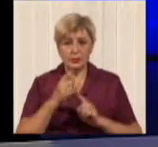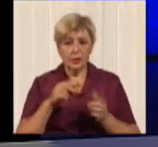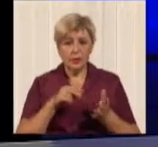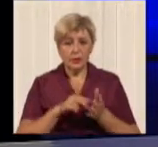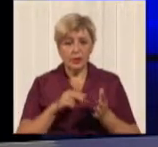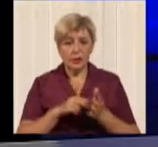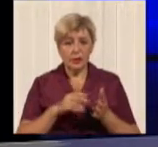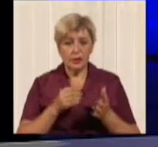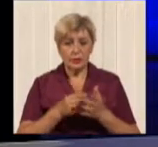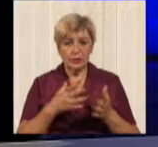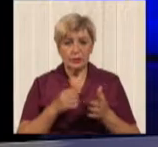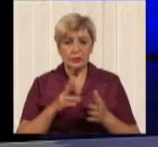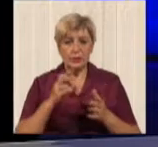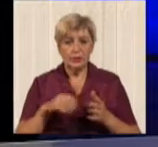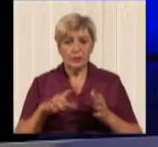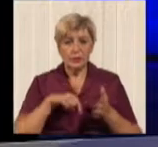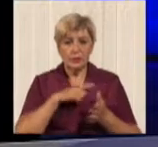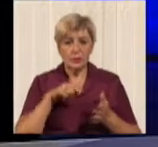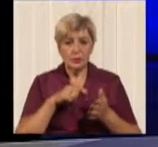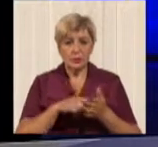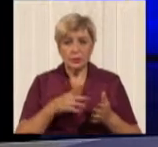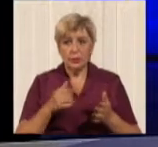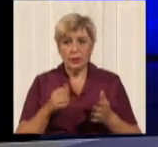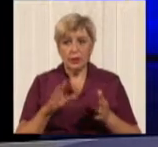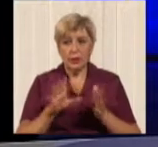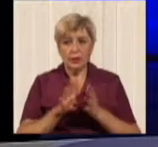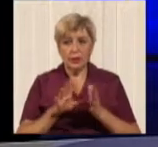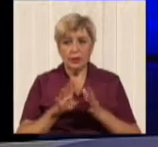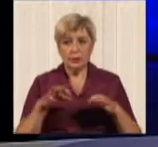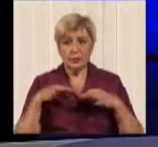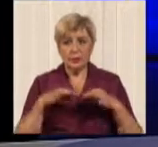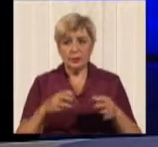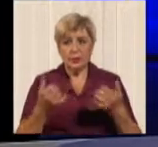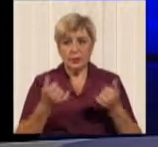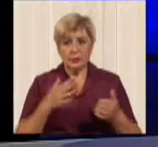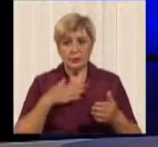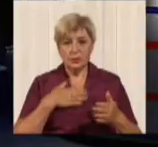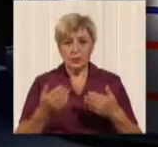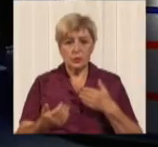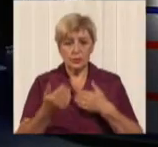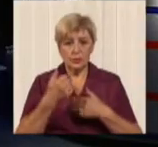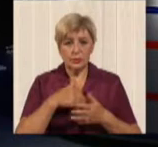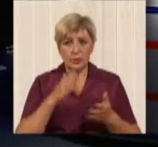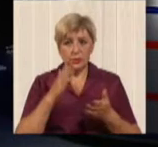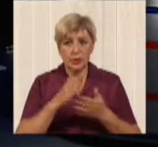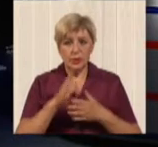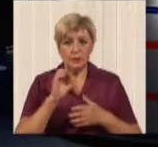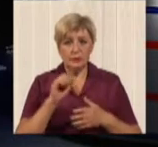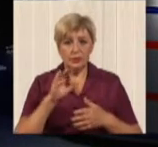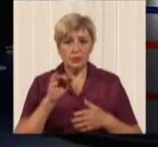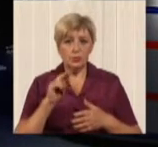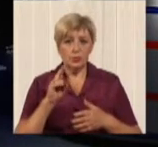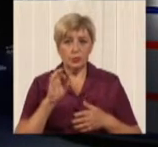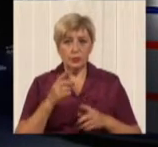міському електротранспорті І сьогодні нашим гостем є Іван Васючков, представник від громадськості, який брав участь в